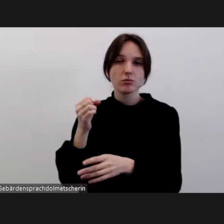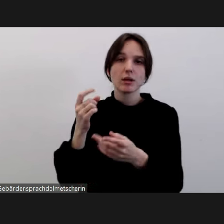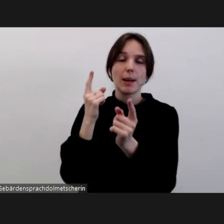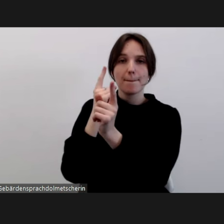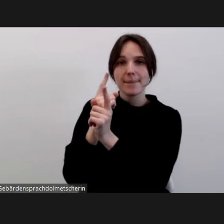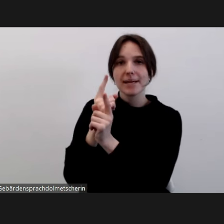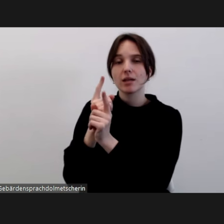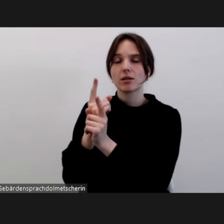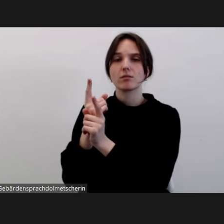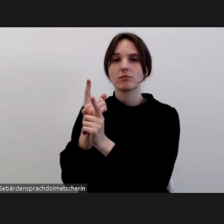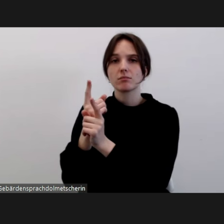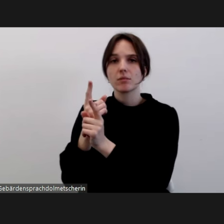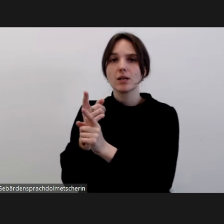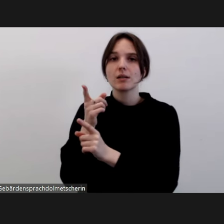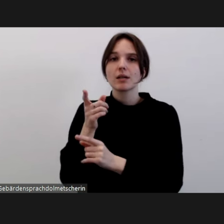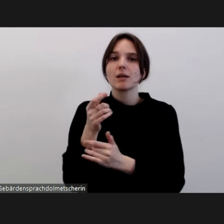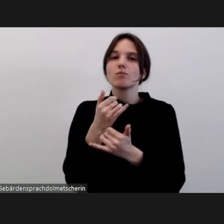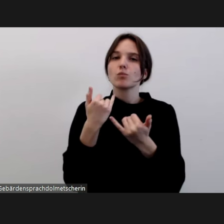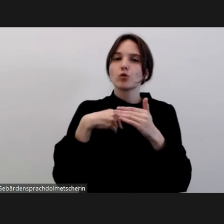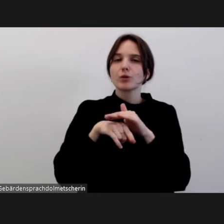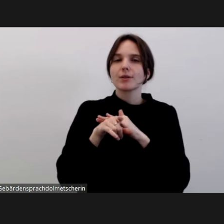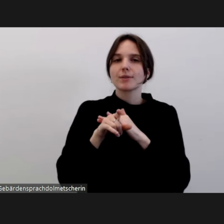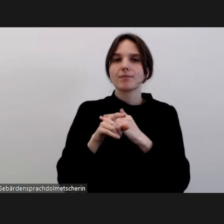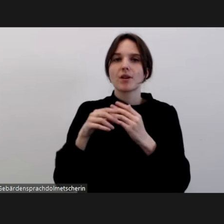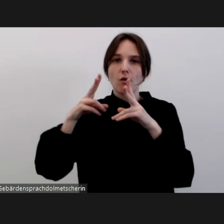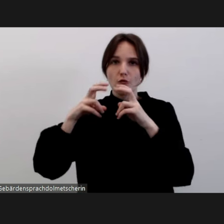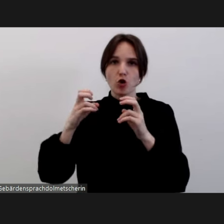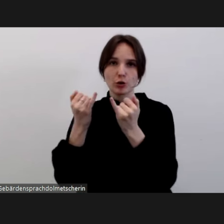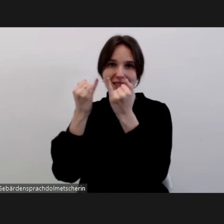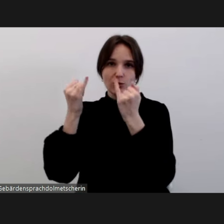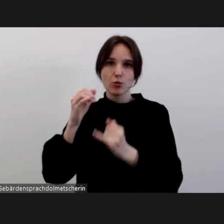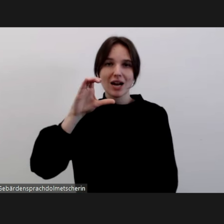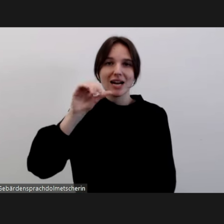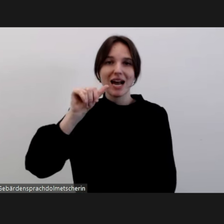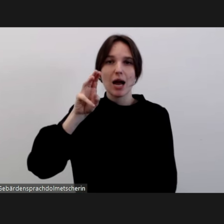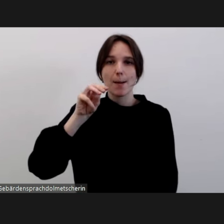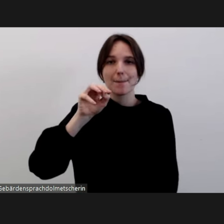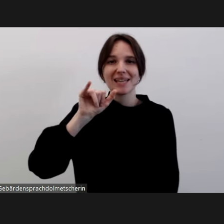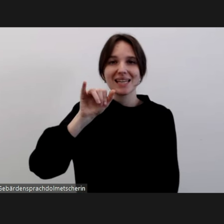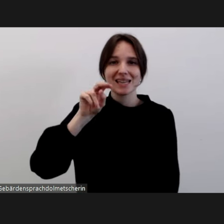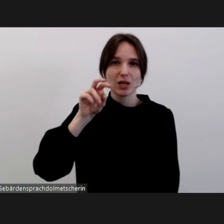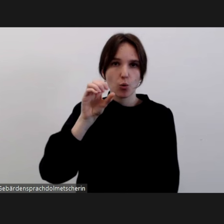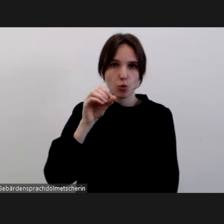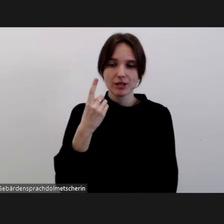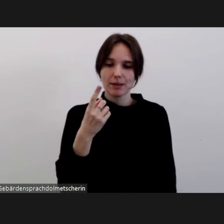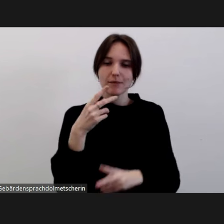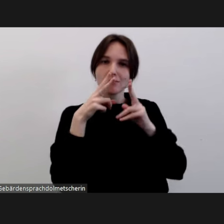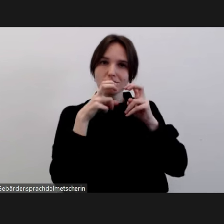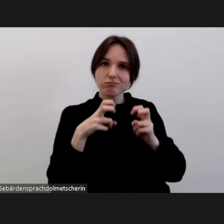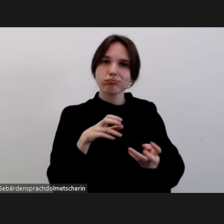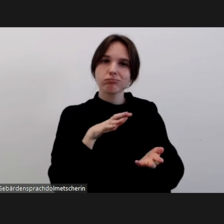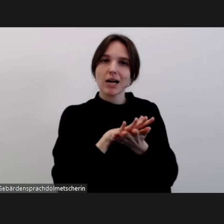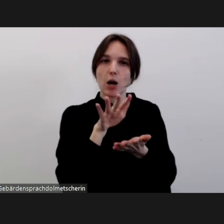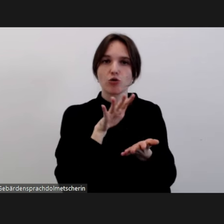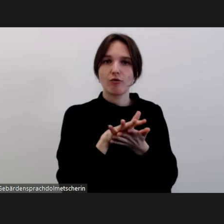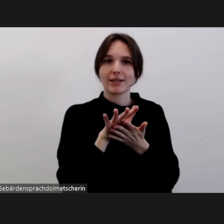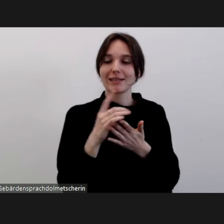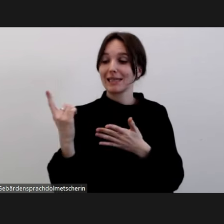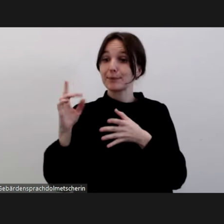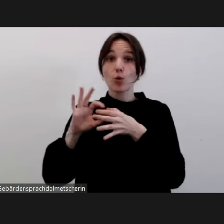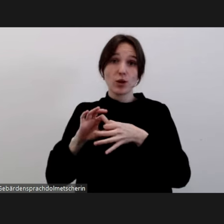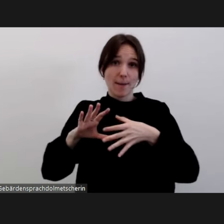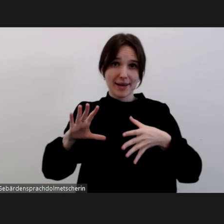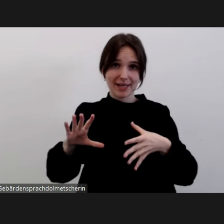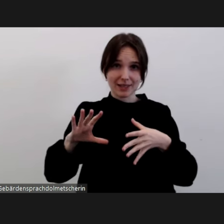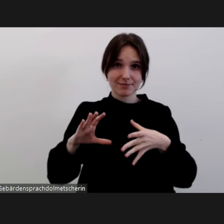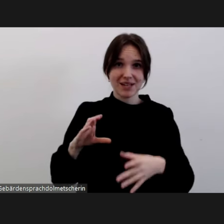Forschungsinstitut Camino evaluiert. Und Camino hat die wissenschaftliche Begleitung des Verbundprojekts übernommen. Und sehr gerne